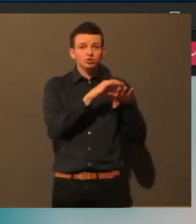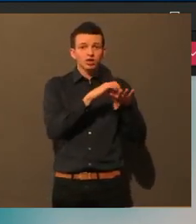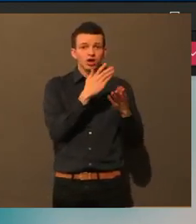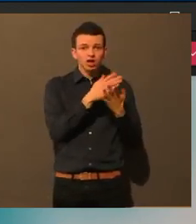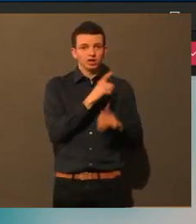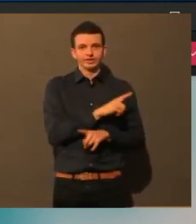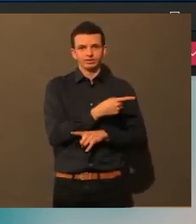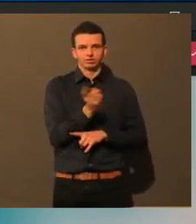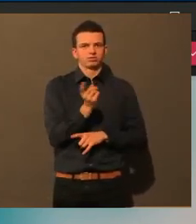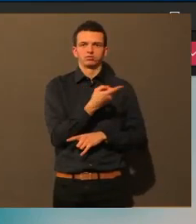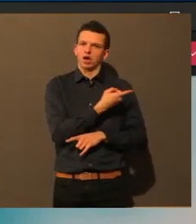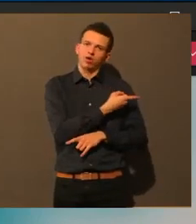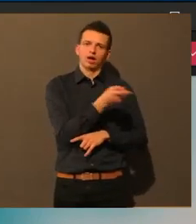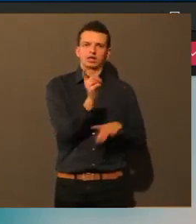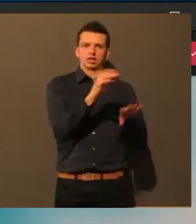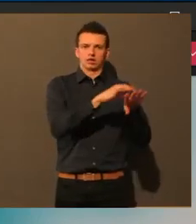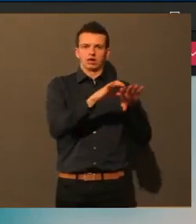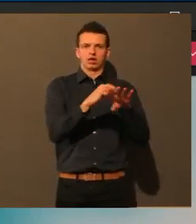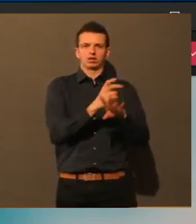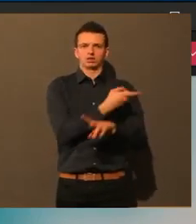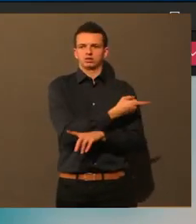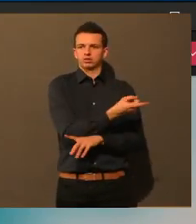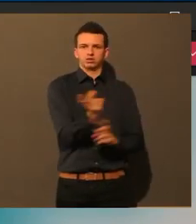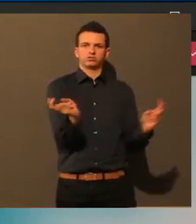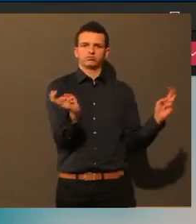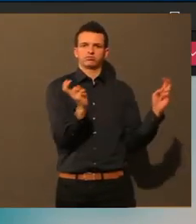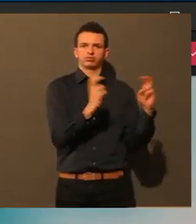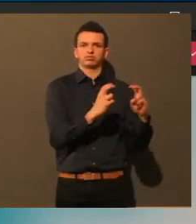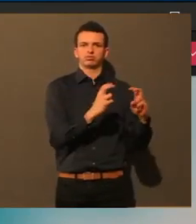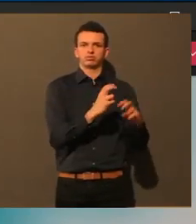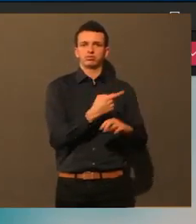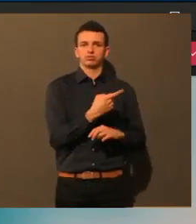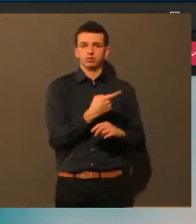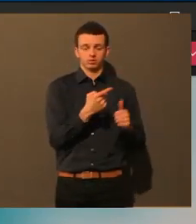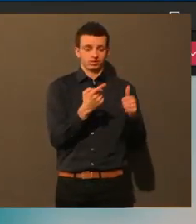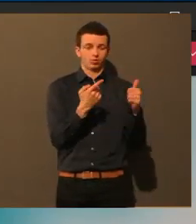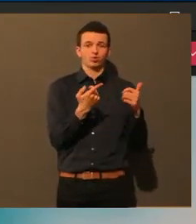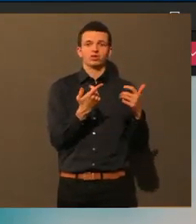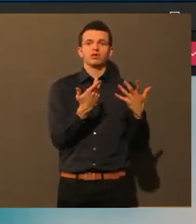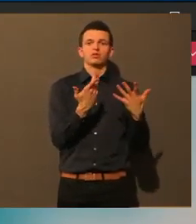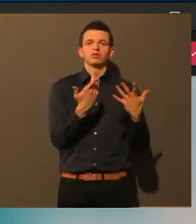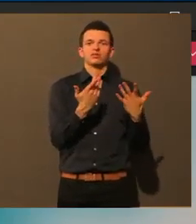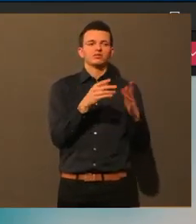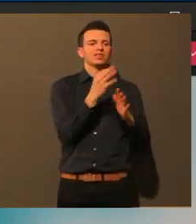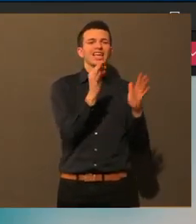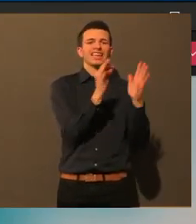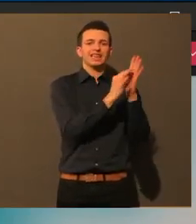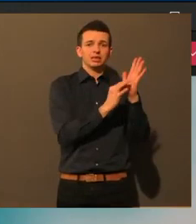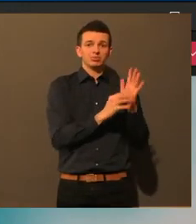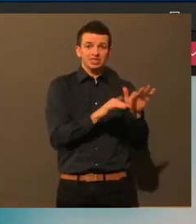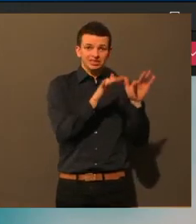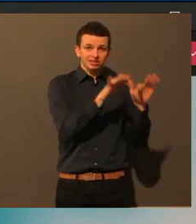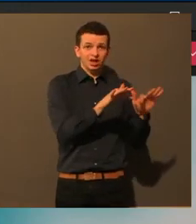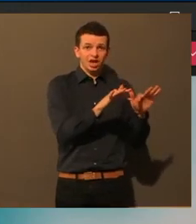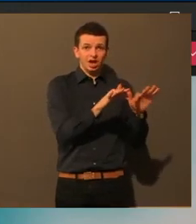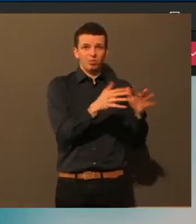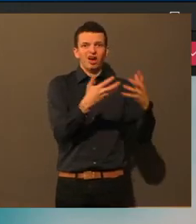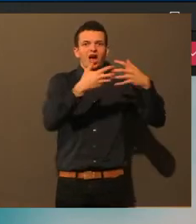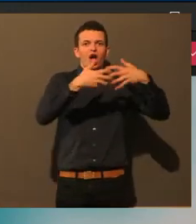in drei Blöcke auch teilen, also Vorbeugung, was am besten zur Vorbeugung gilt,